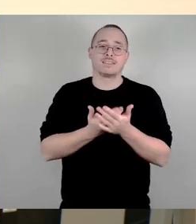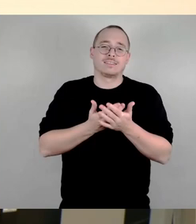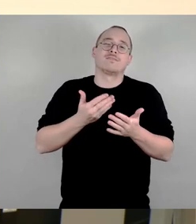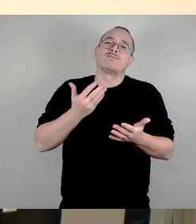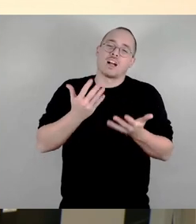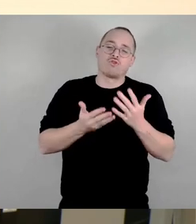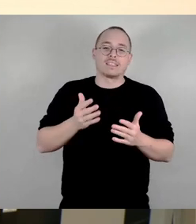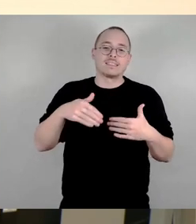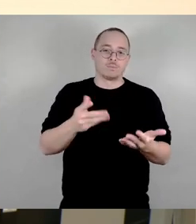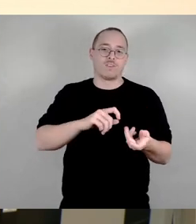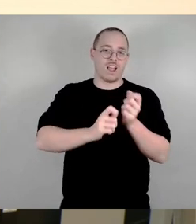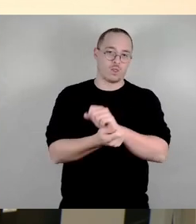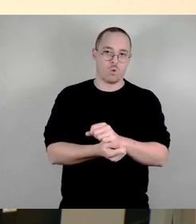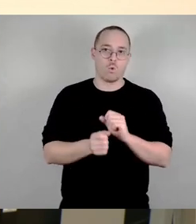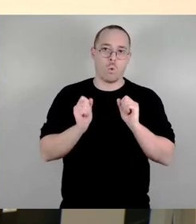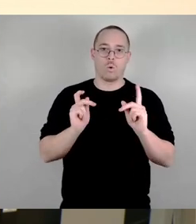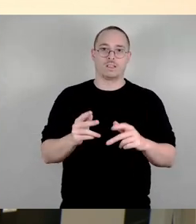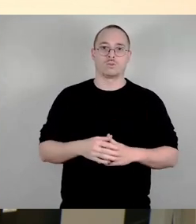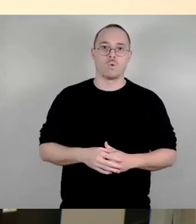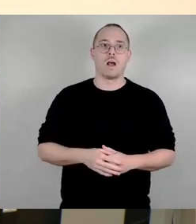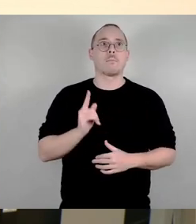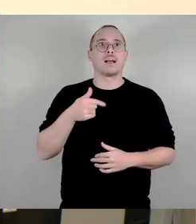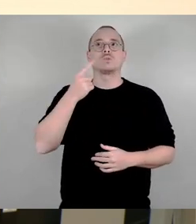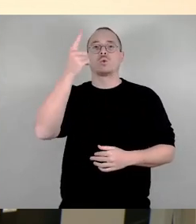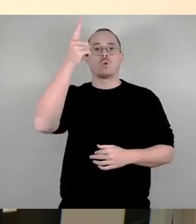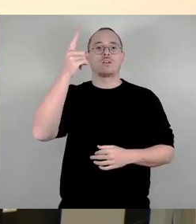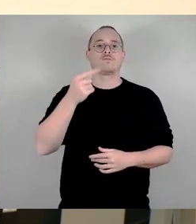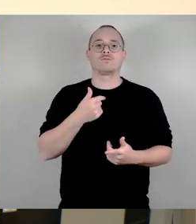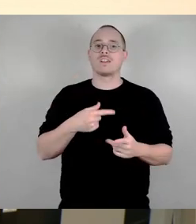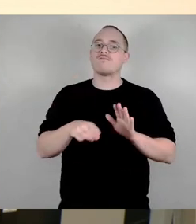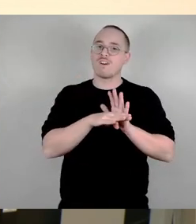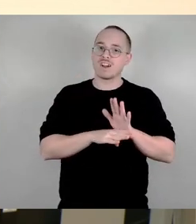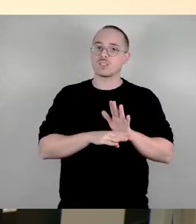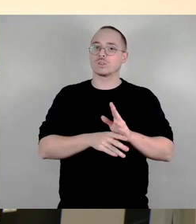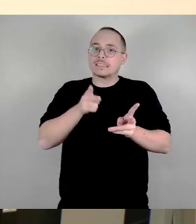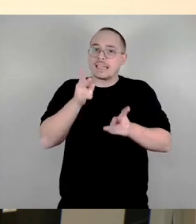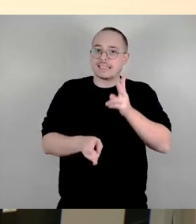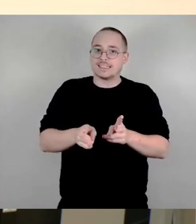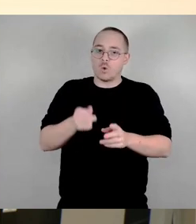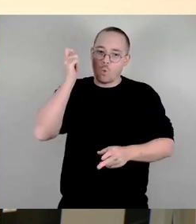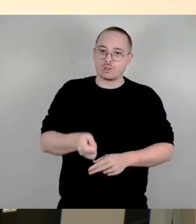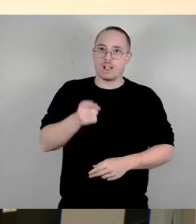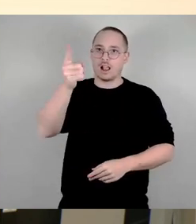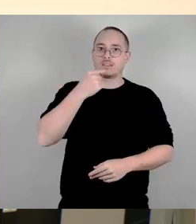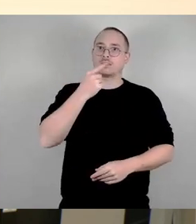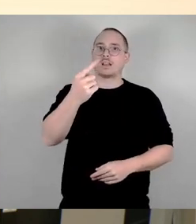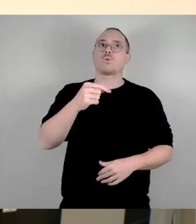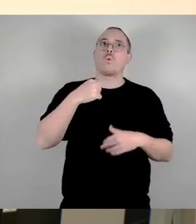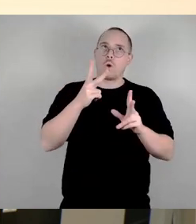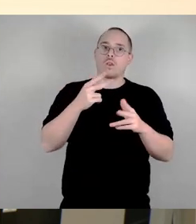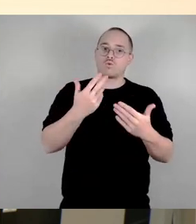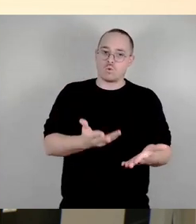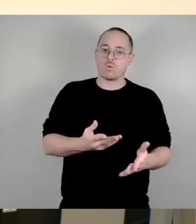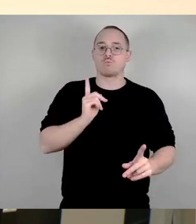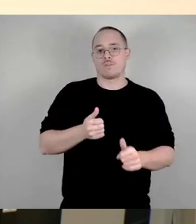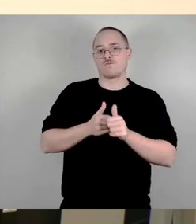aufgrund des Verfassungsgerichtsurteils wird die Landeshauptstadt Dresden im Prinzip das einnehmen, was sie bisher hatte. Zur